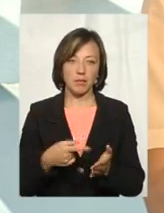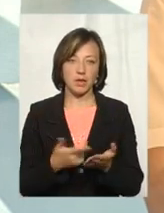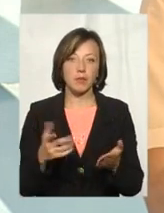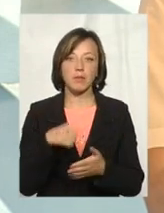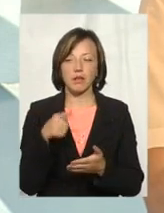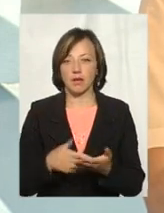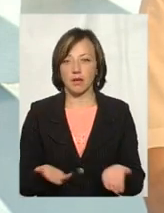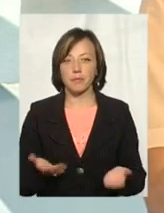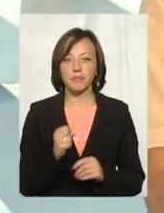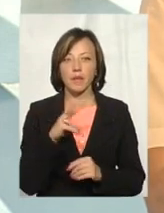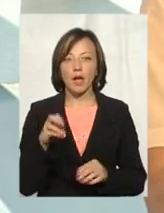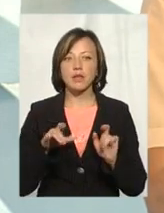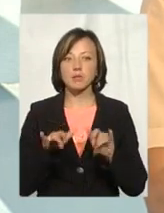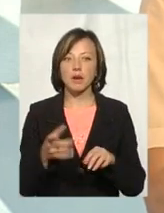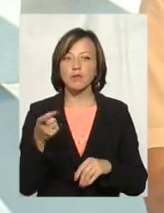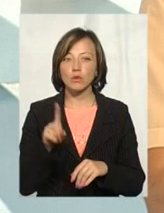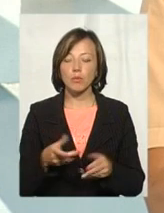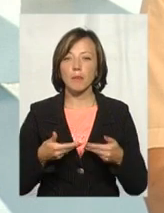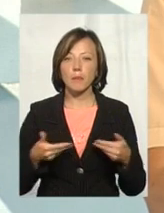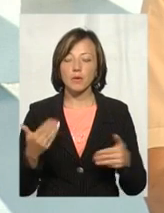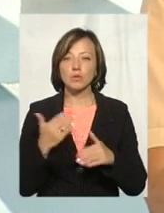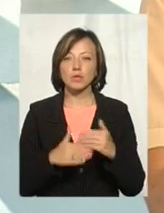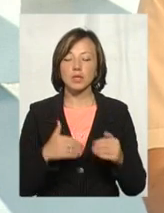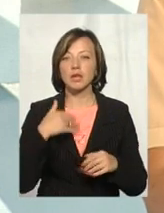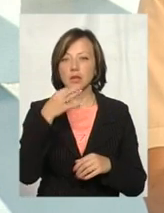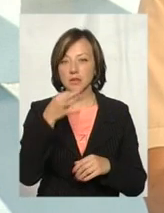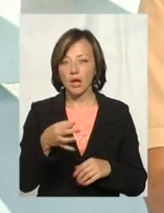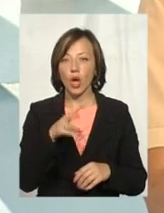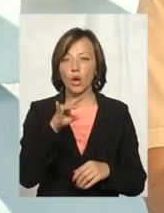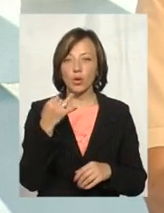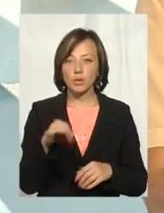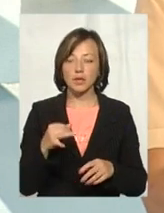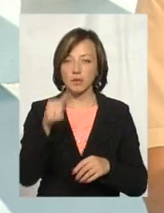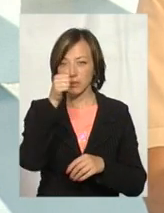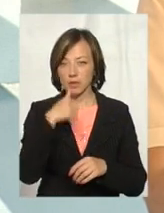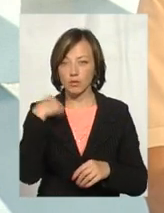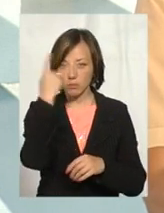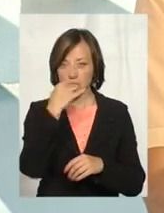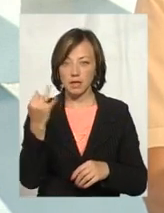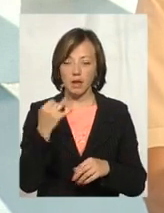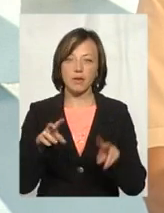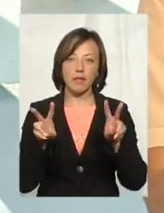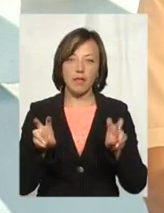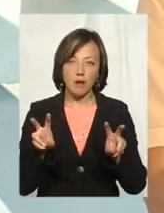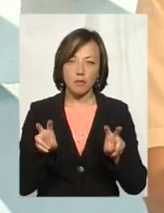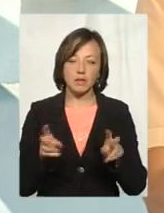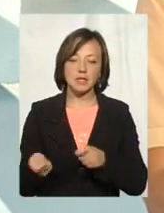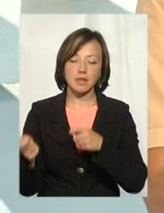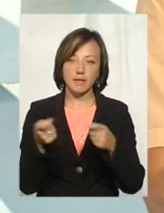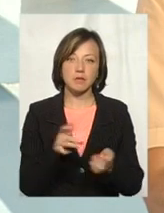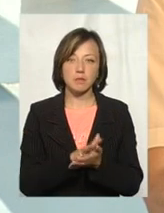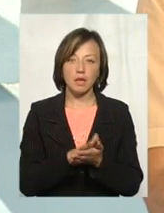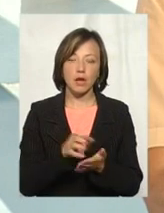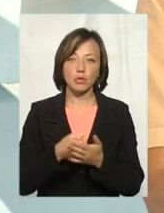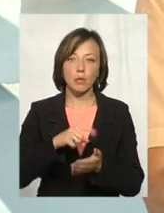питання. Але справа в тому, що ми вже, як я вам вже говорив, з лютого місяця, я особисто цікавлюсь темою завезення сміття до